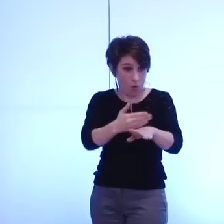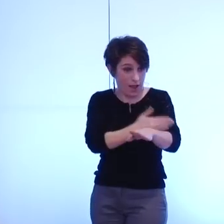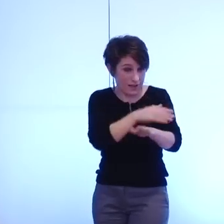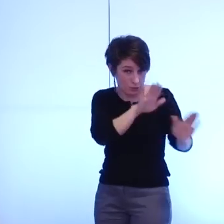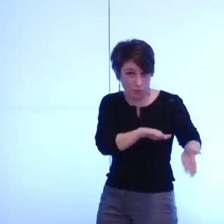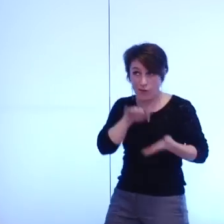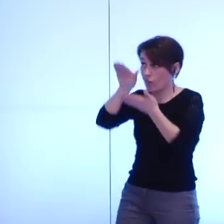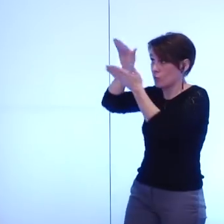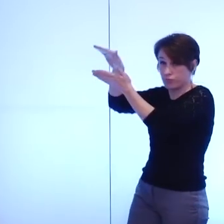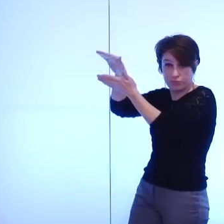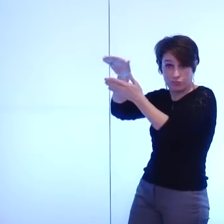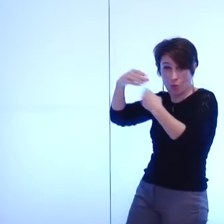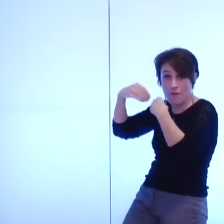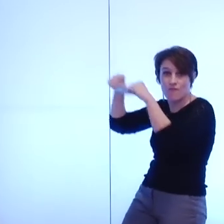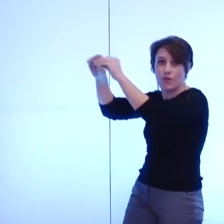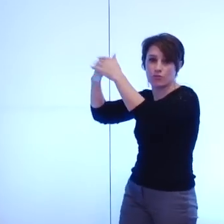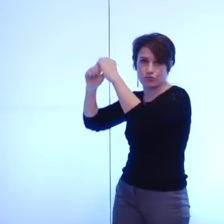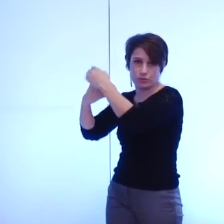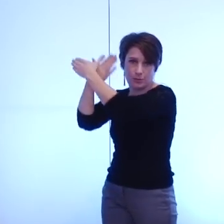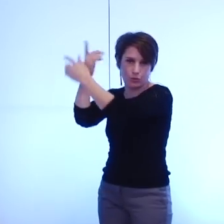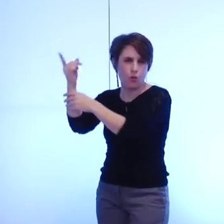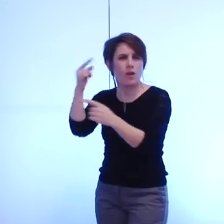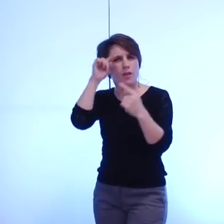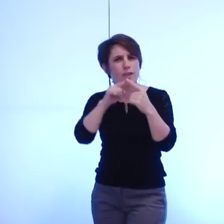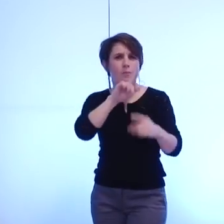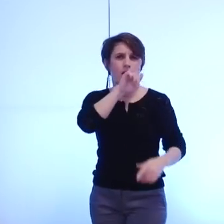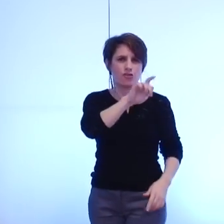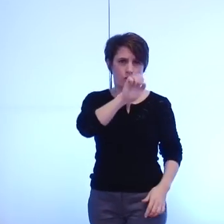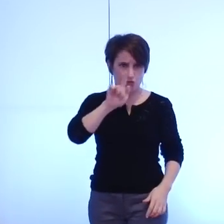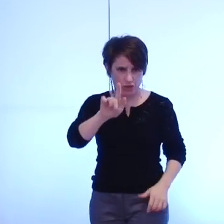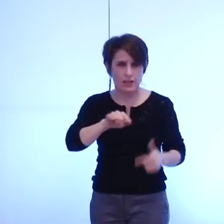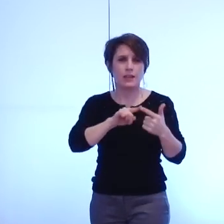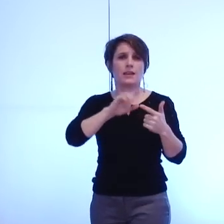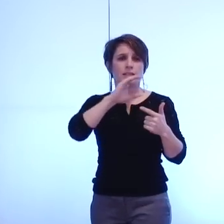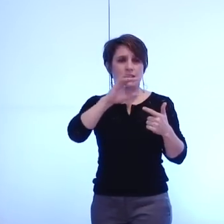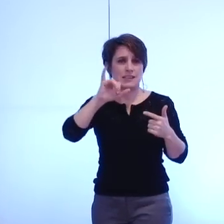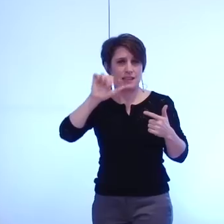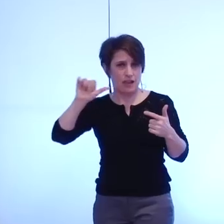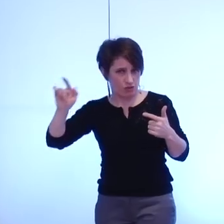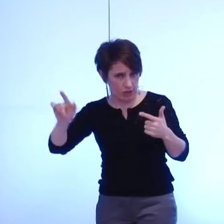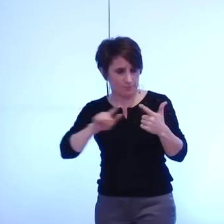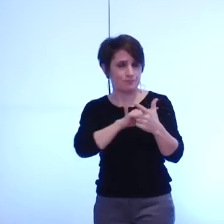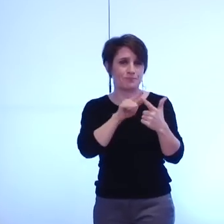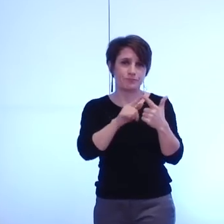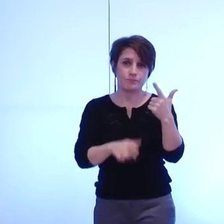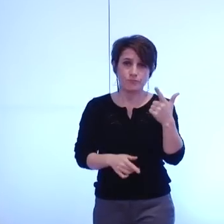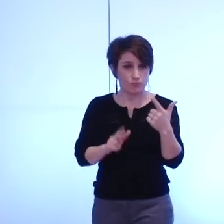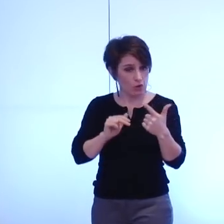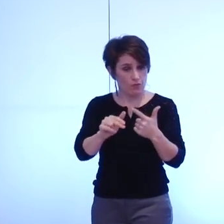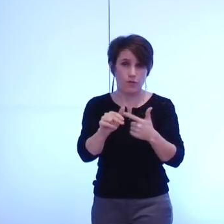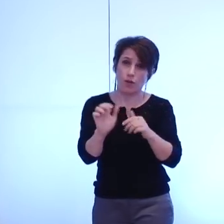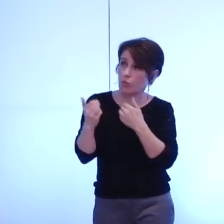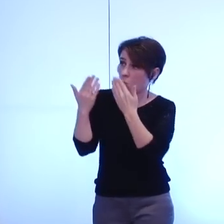la ville de Grenoble ça concerne notamment GEG et la CCIAG et ça fera l'objet d'une proposition de